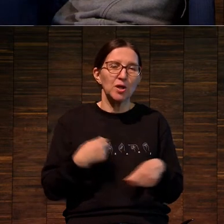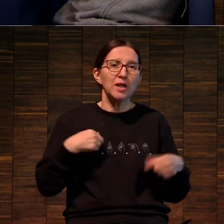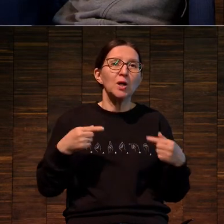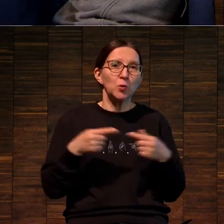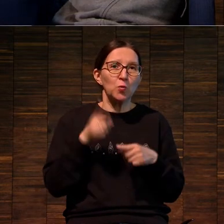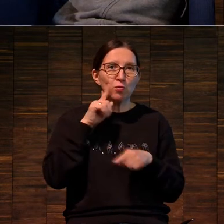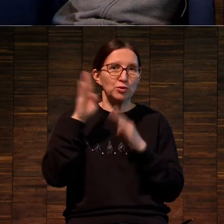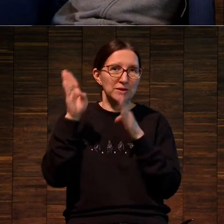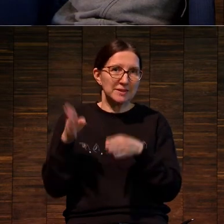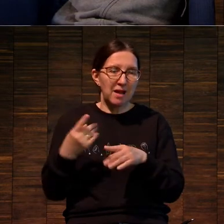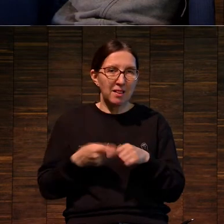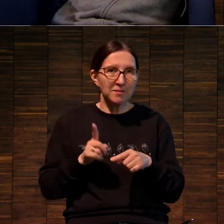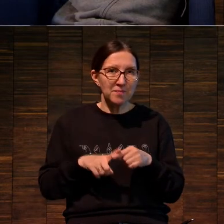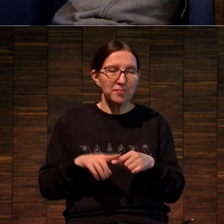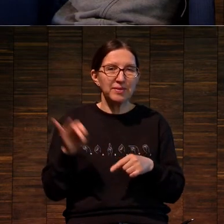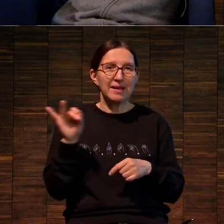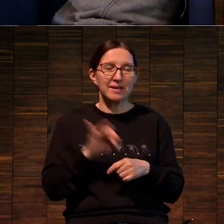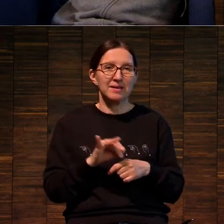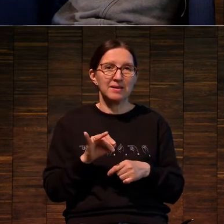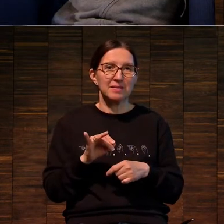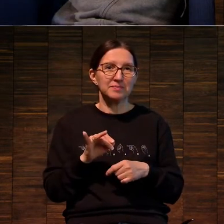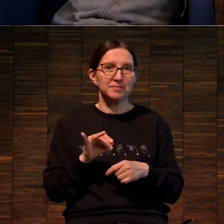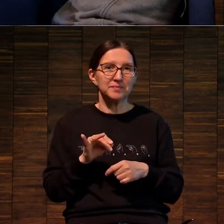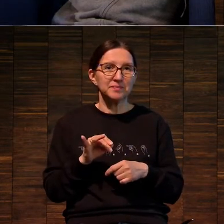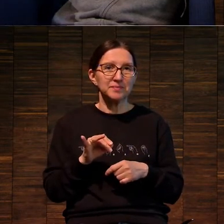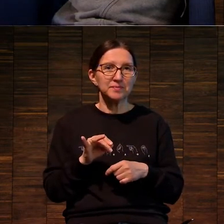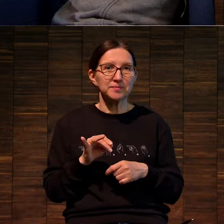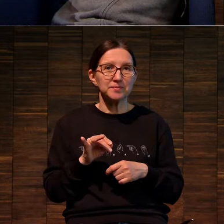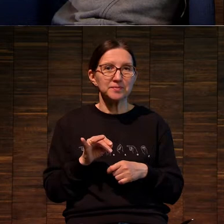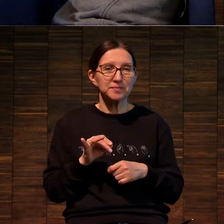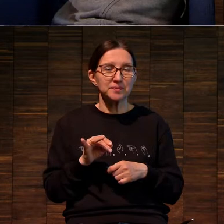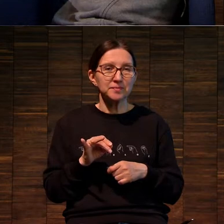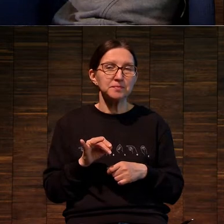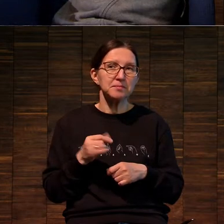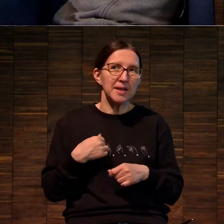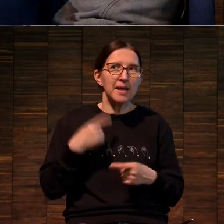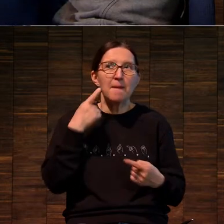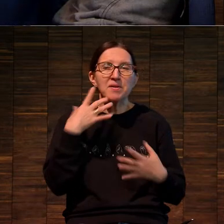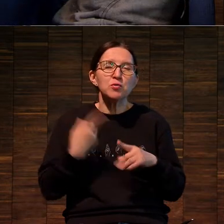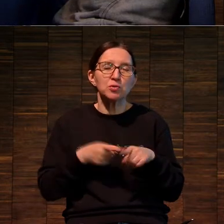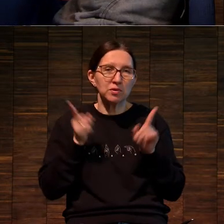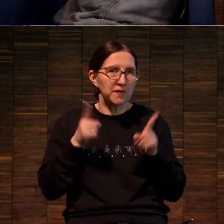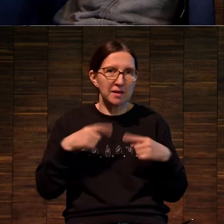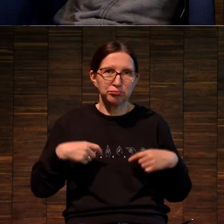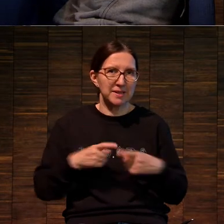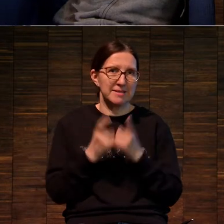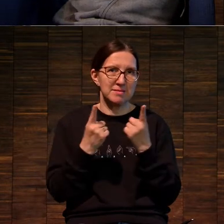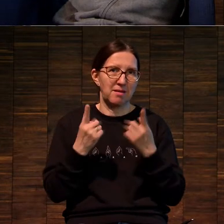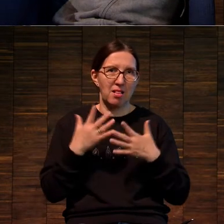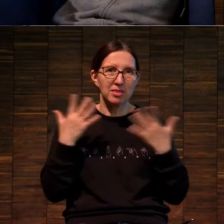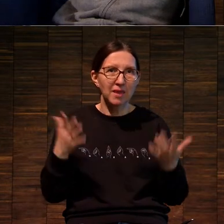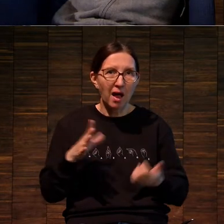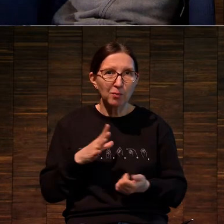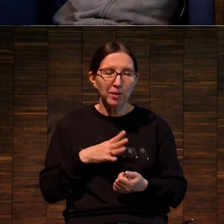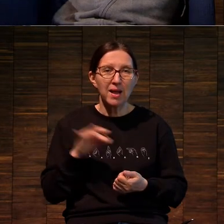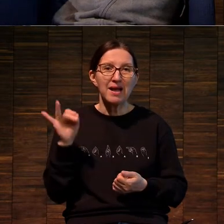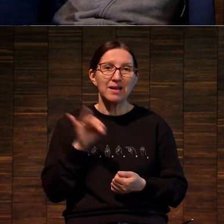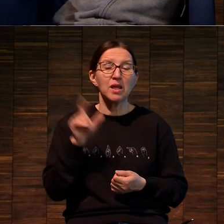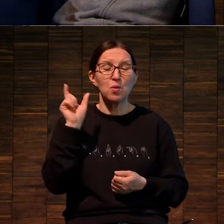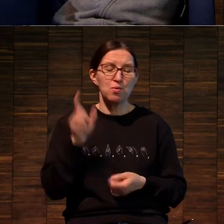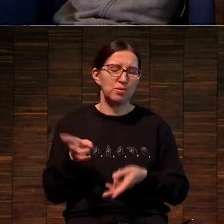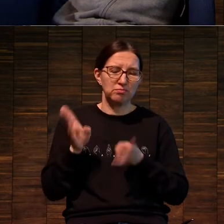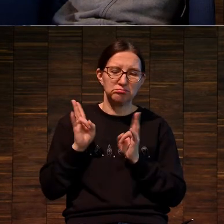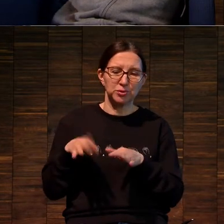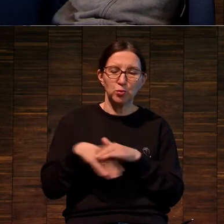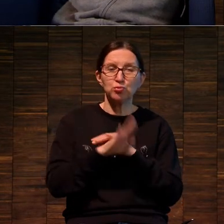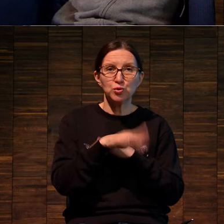знал Боба, и я представляю, что это был скандал. И он покинул